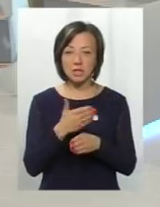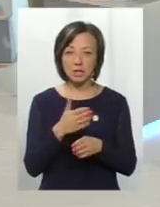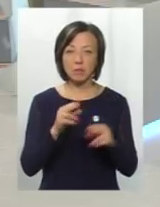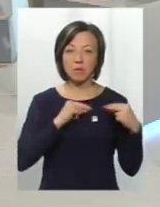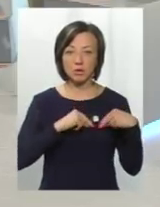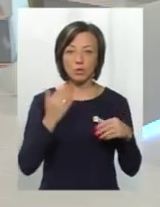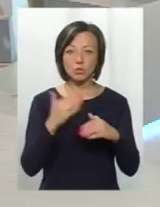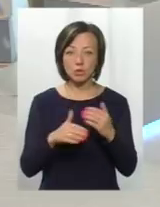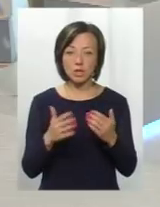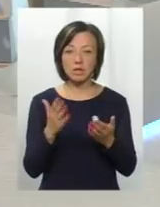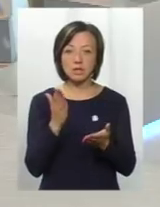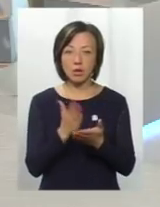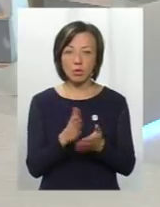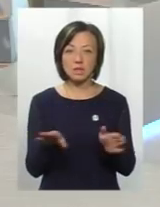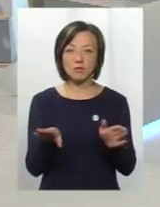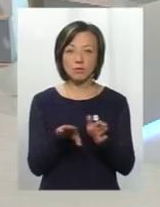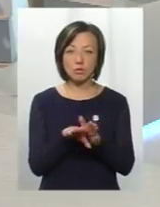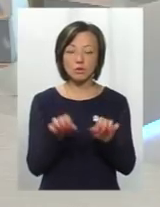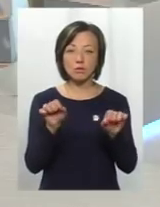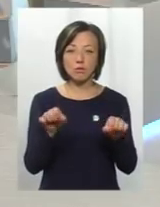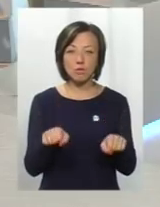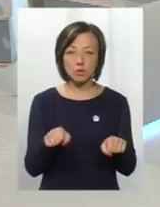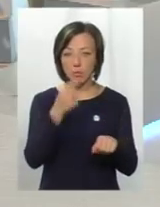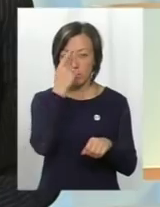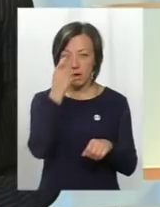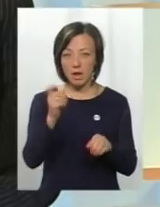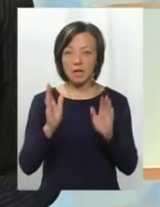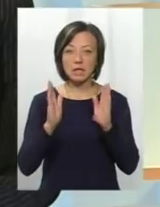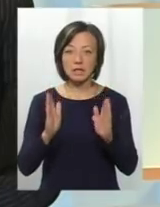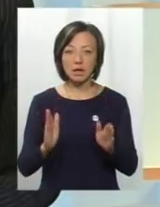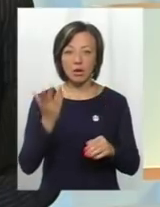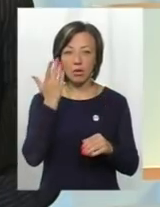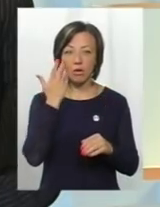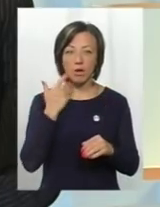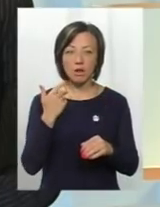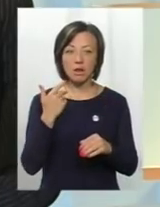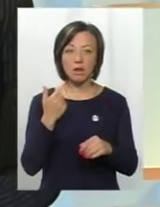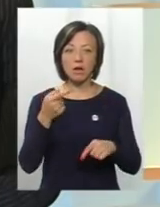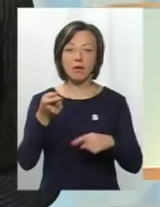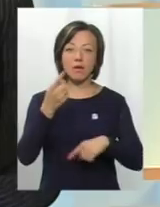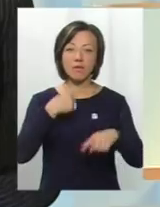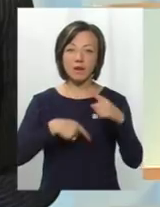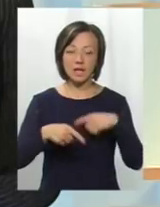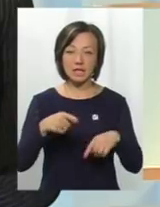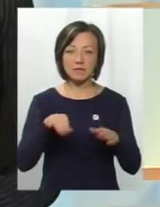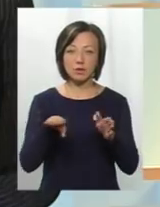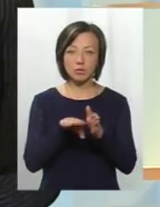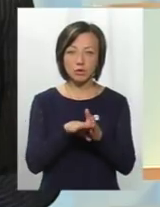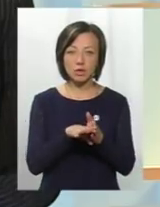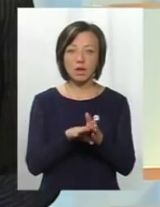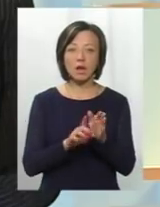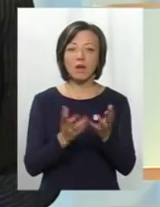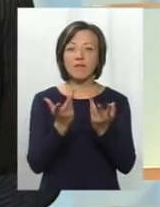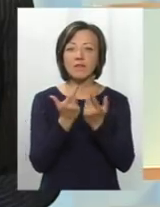вже знаходиться у відпустці і ми можемо їх попередити тільки в момент виходу з відпустки і відлік часу